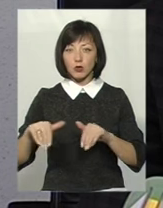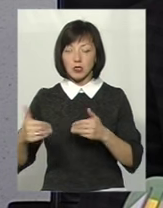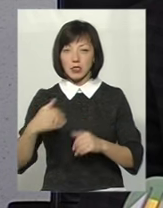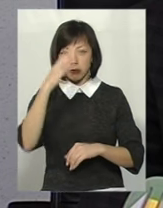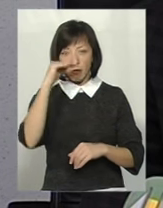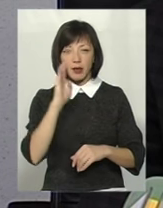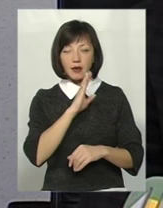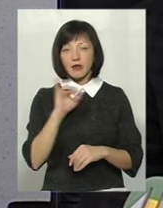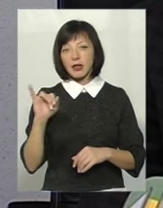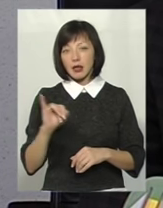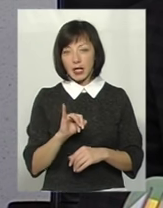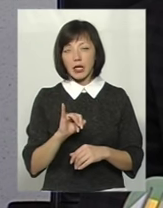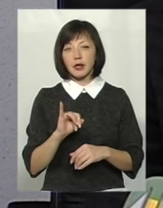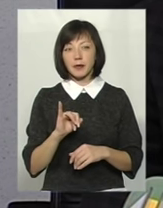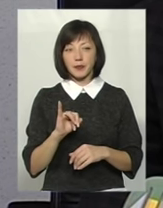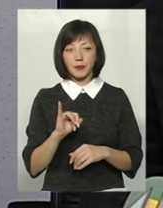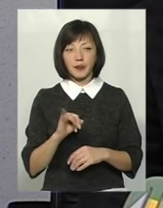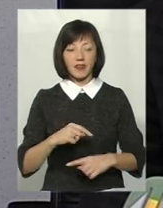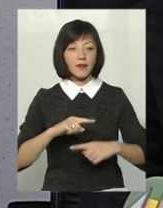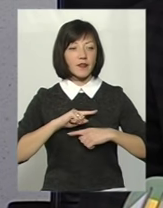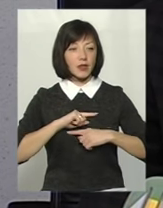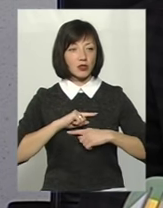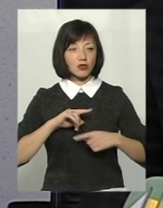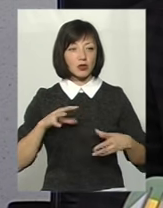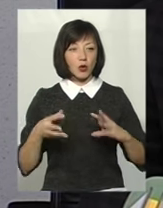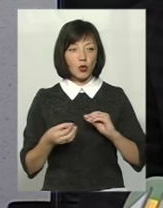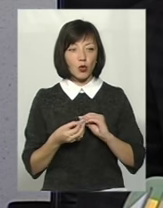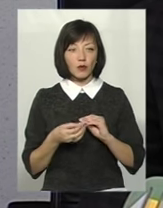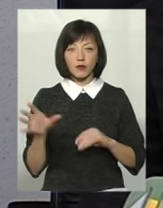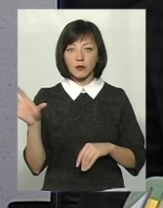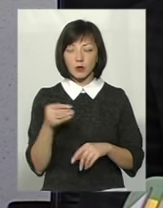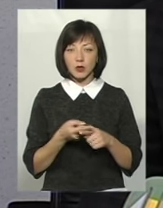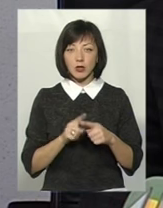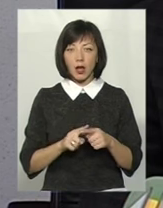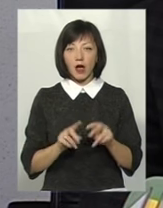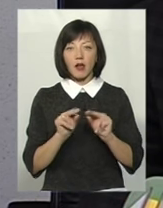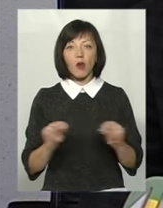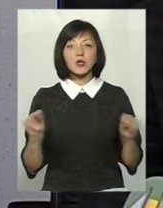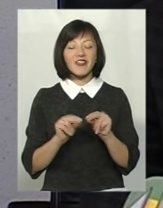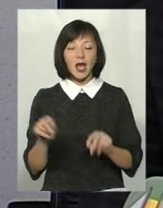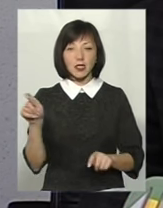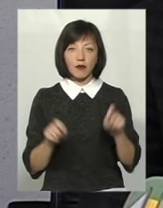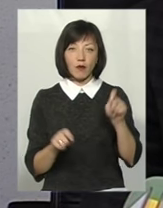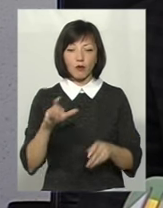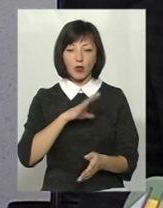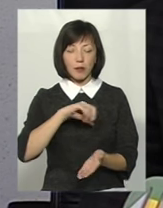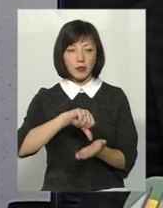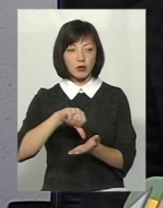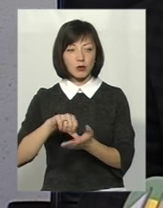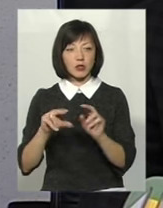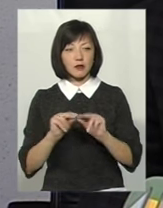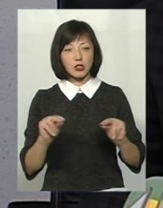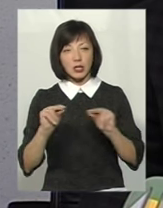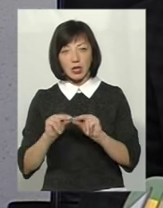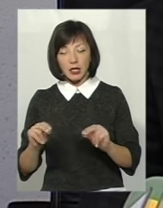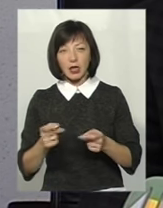власне, фінішний крок в цьому процесі – це освітянський форум, де були присутні вчителі,